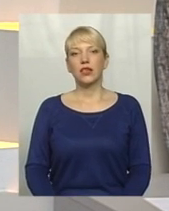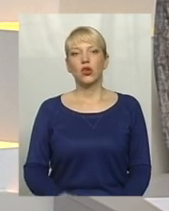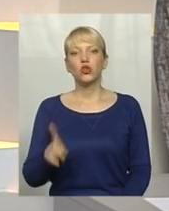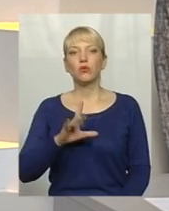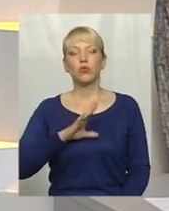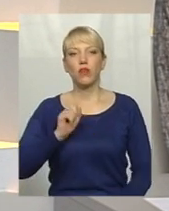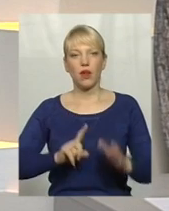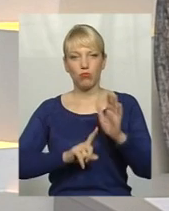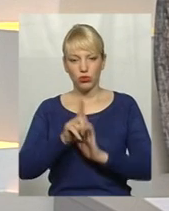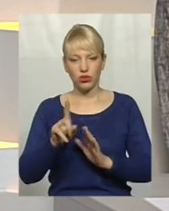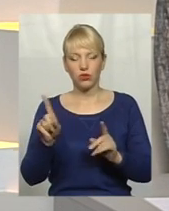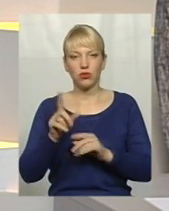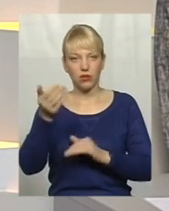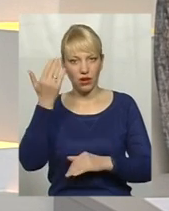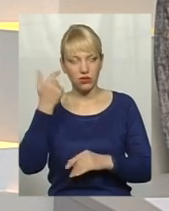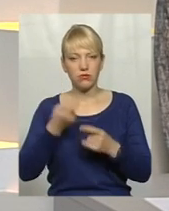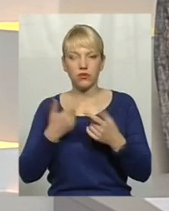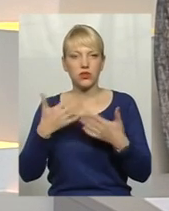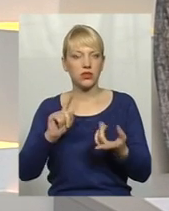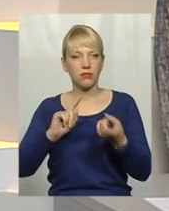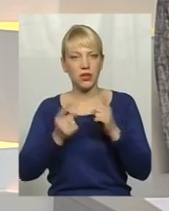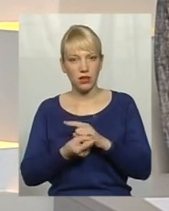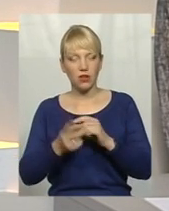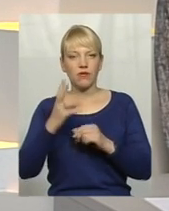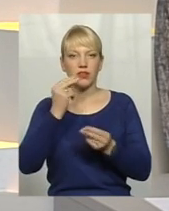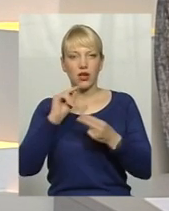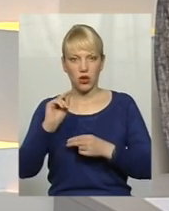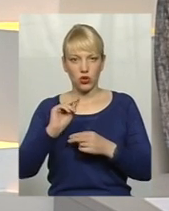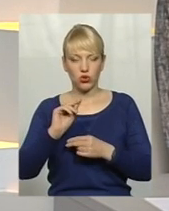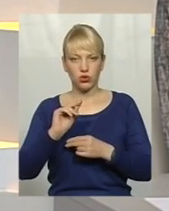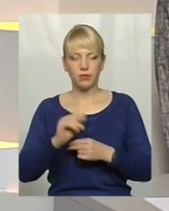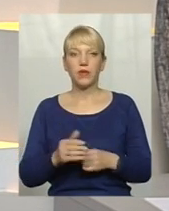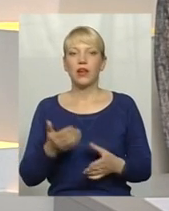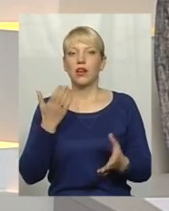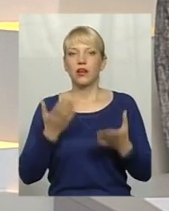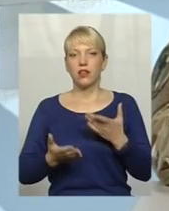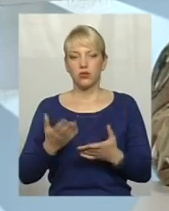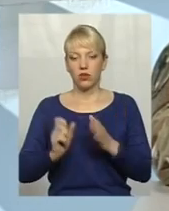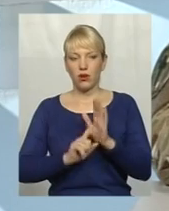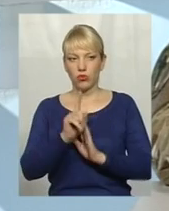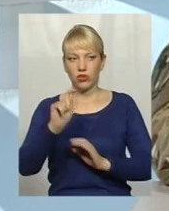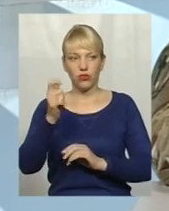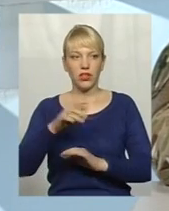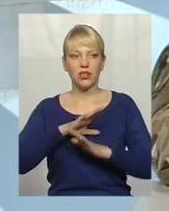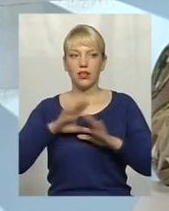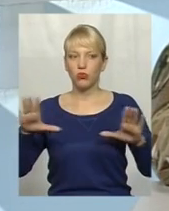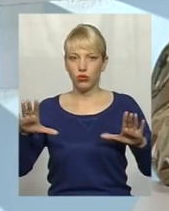картина дуже змінилась в кращу сторону. Якщо на початку війни не було